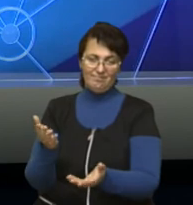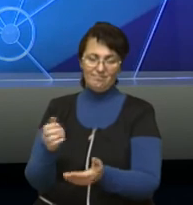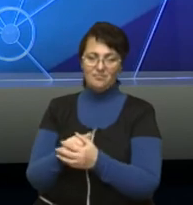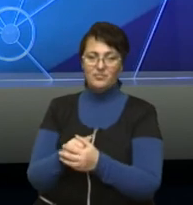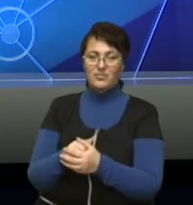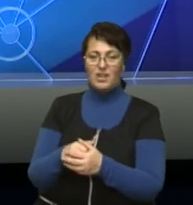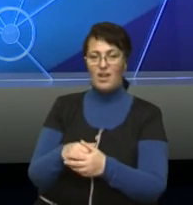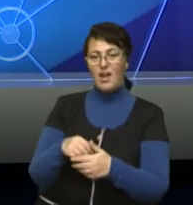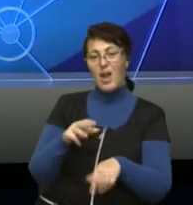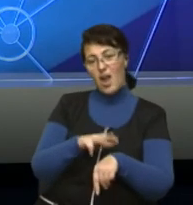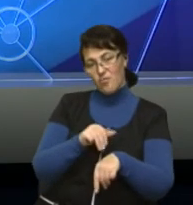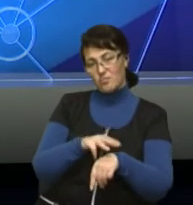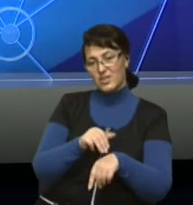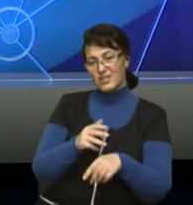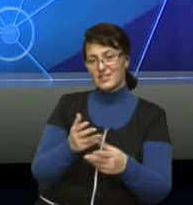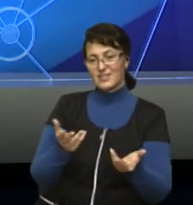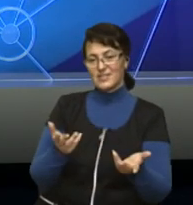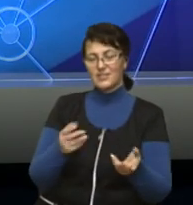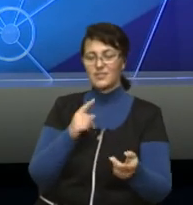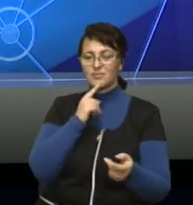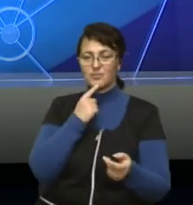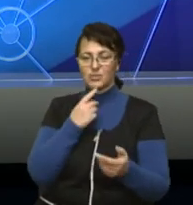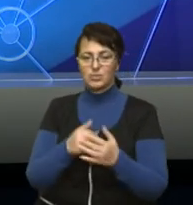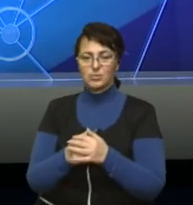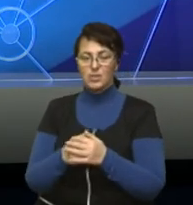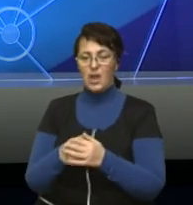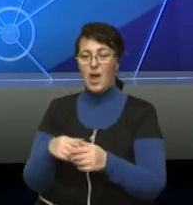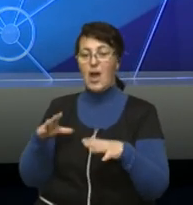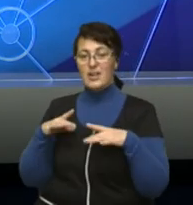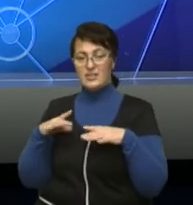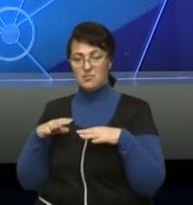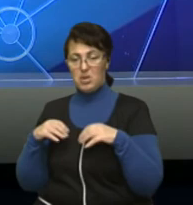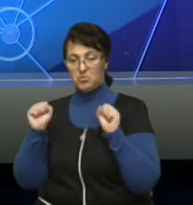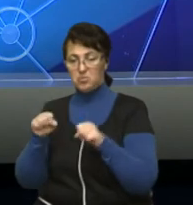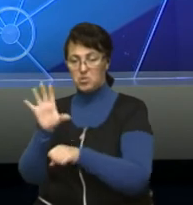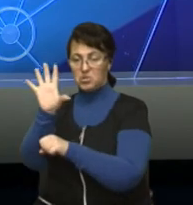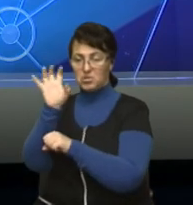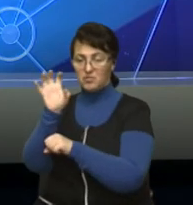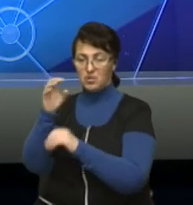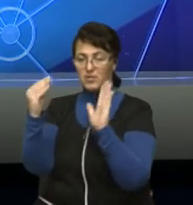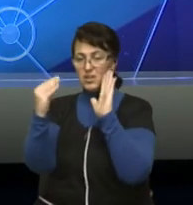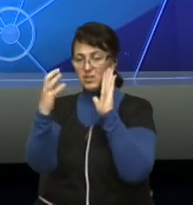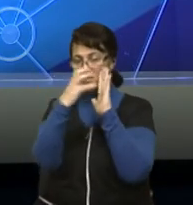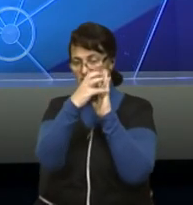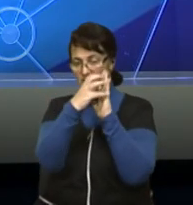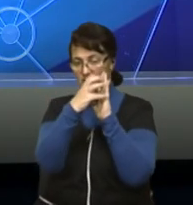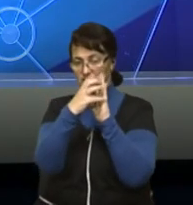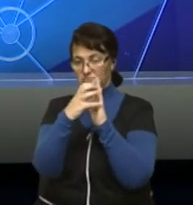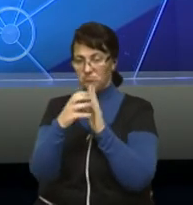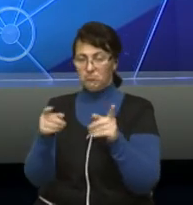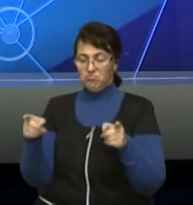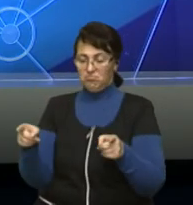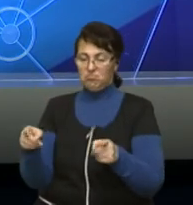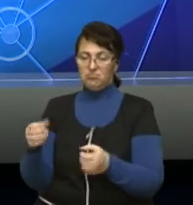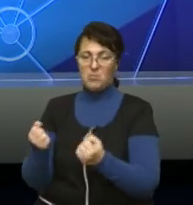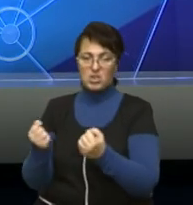зафіксувати безпосередньо дорожній знак, який вказує на те, що або ця ділянка є обмежена для паркування, або,